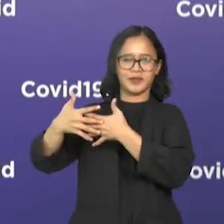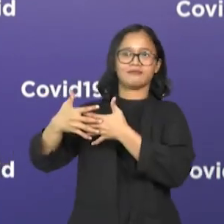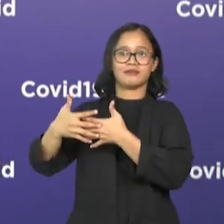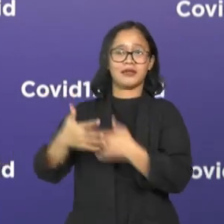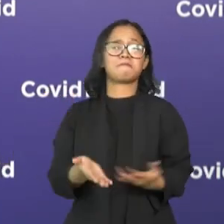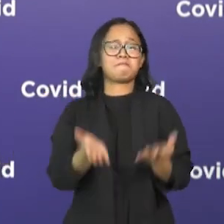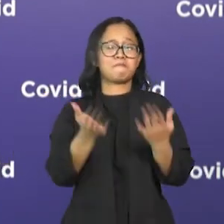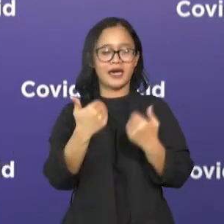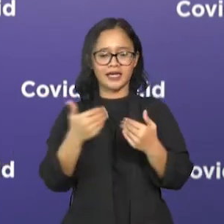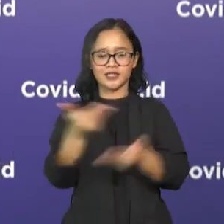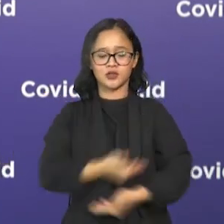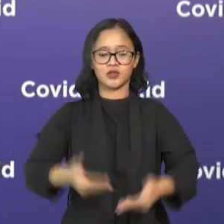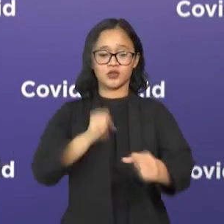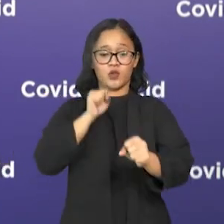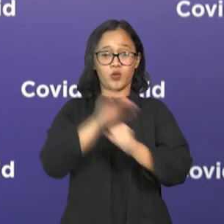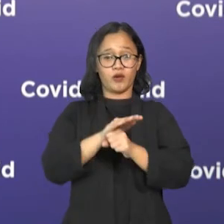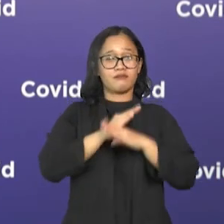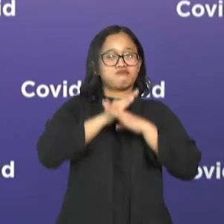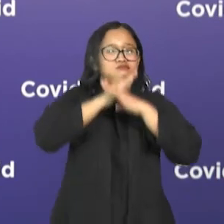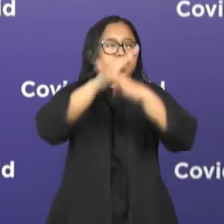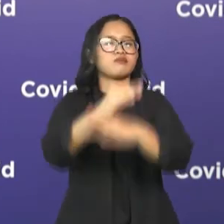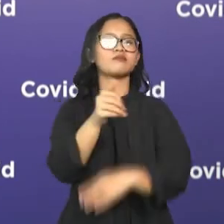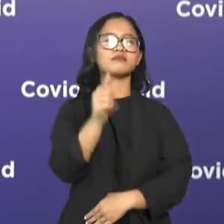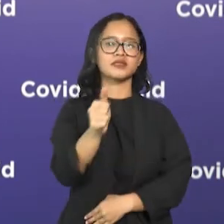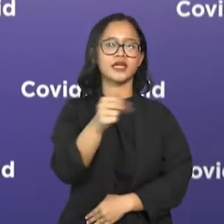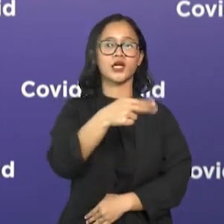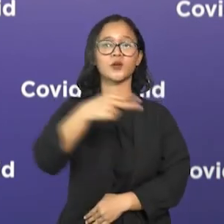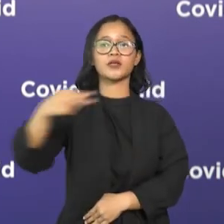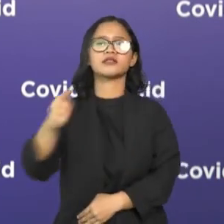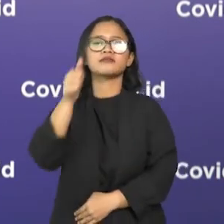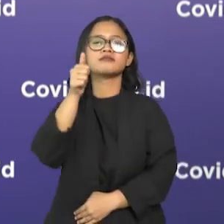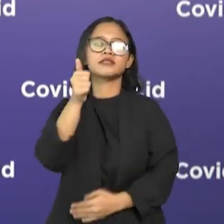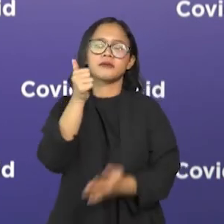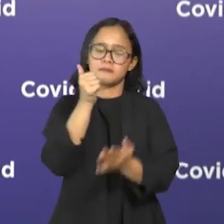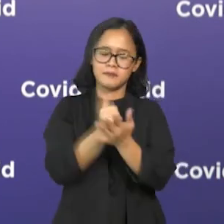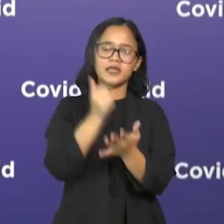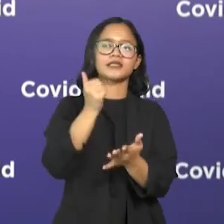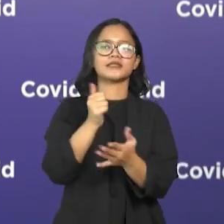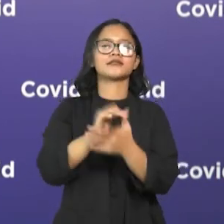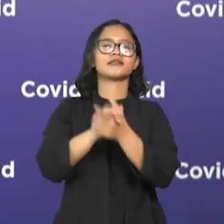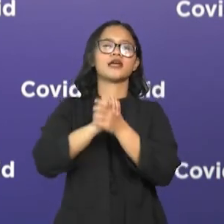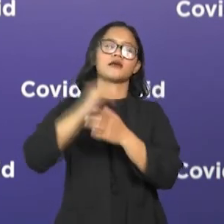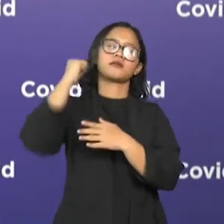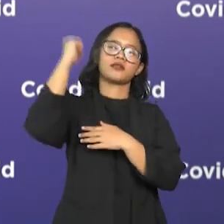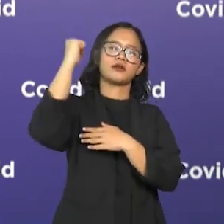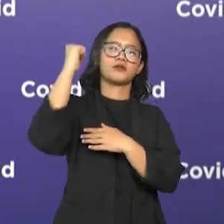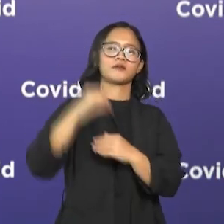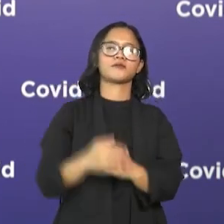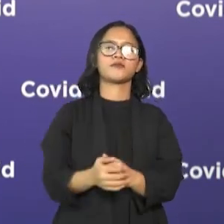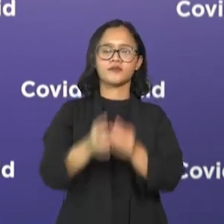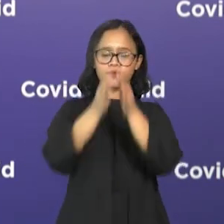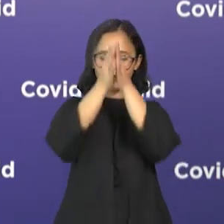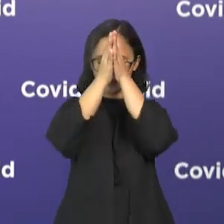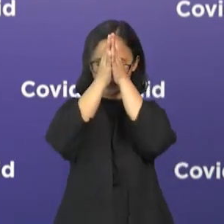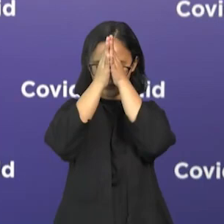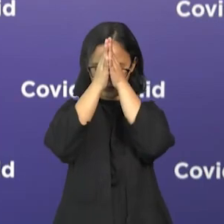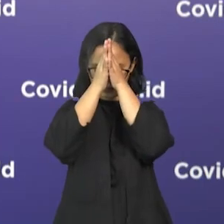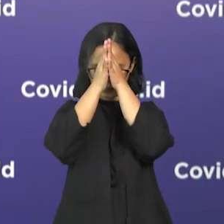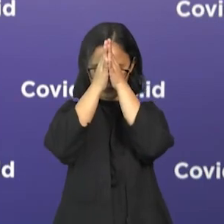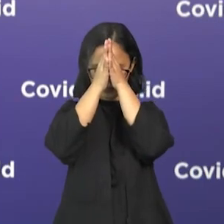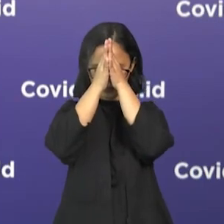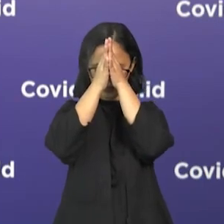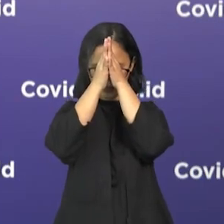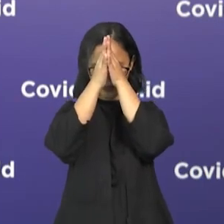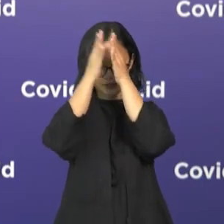perang melawat COVID-19 ini. Indonesia pasti bisa dan salam tangguh. Om Santi Santi